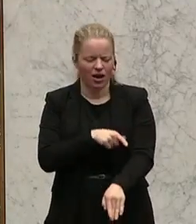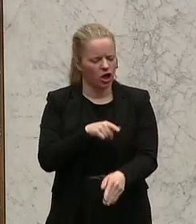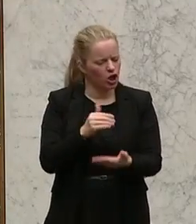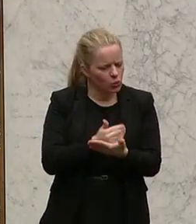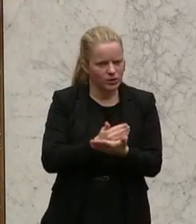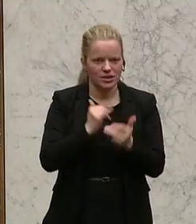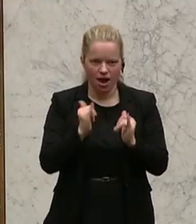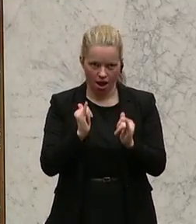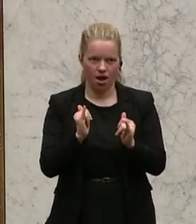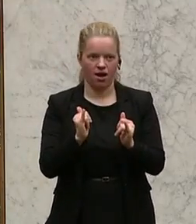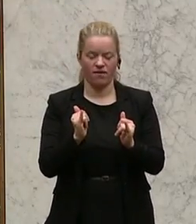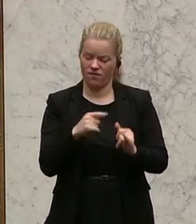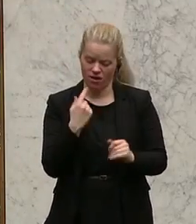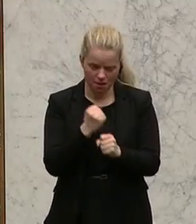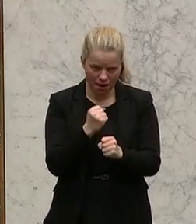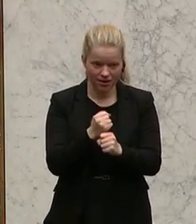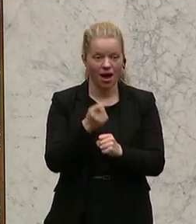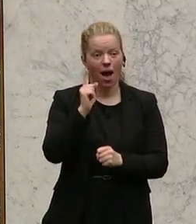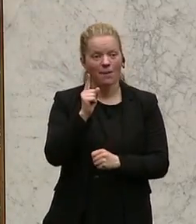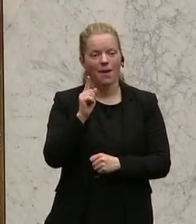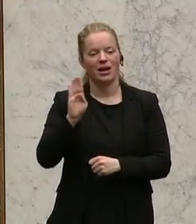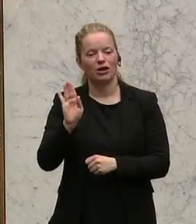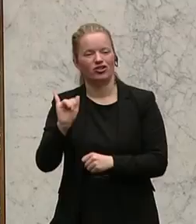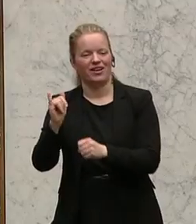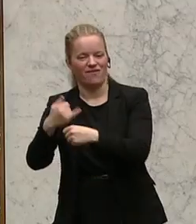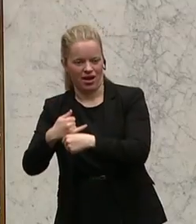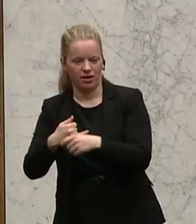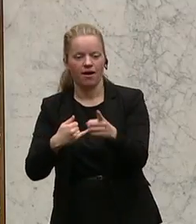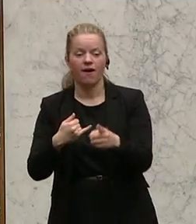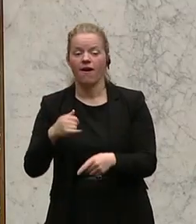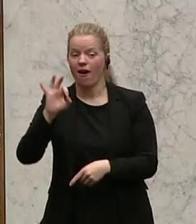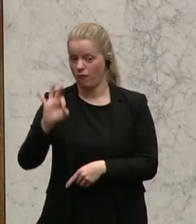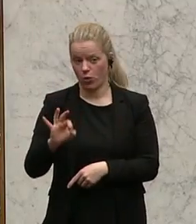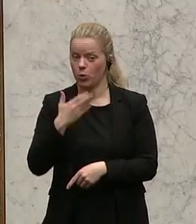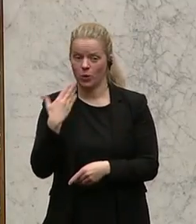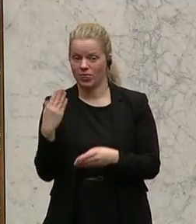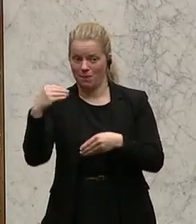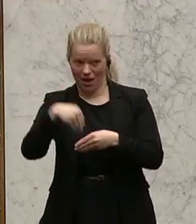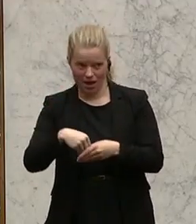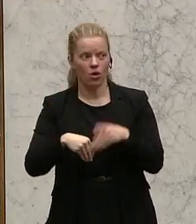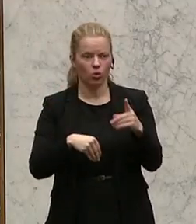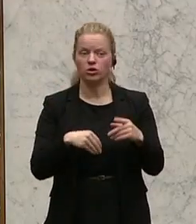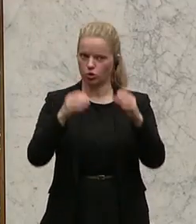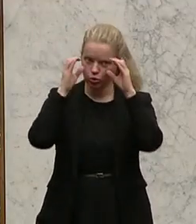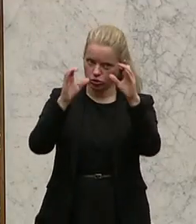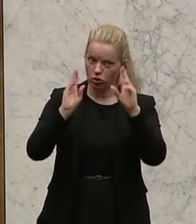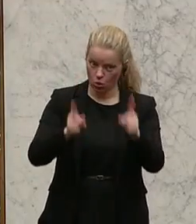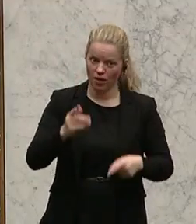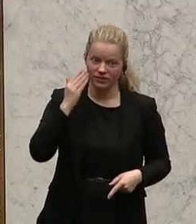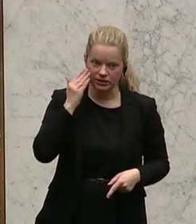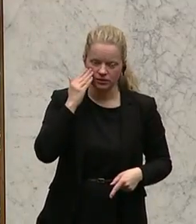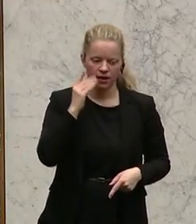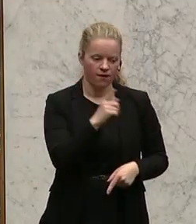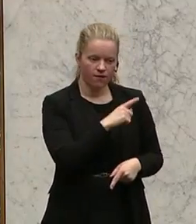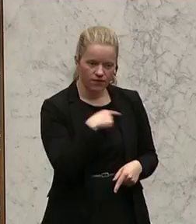Aber, Frau Kollegin Palakowicz-Schenewein, wo die Freiheitliche Partei nicht dabei war, und das sollten auch die Zuseherinnen wissen, das war dann, als